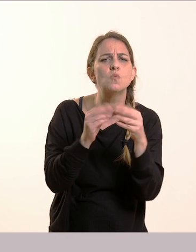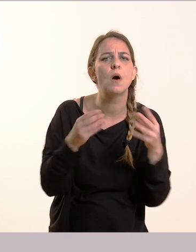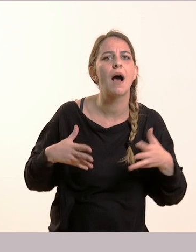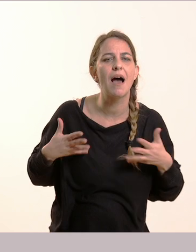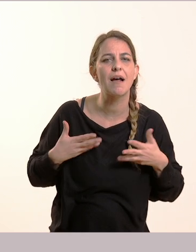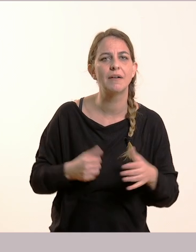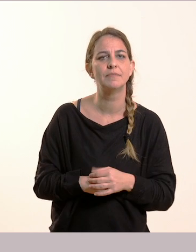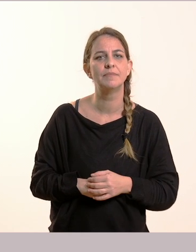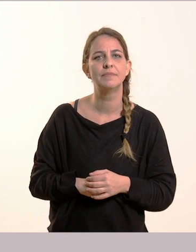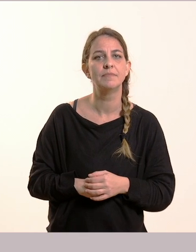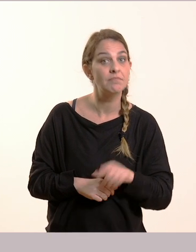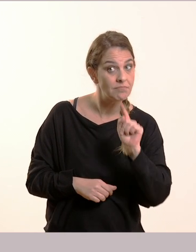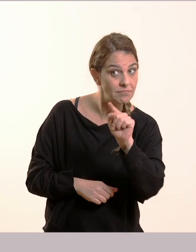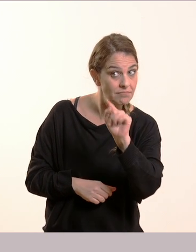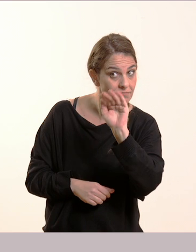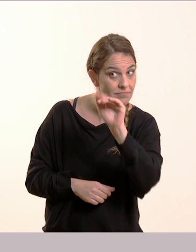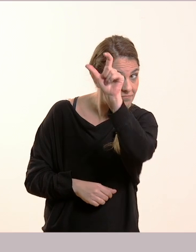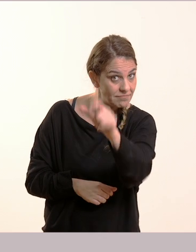Αλκη, σε ακούω!